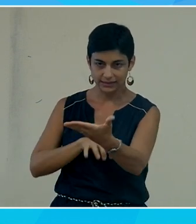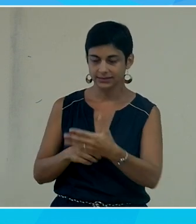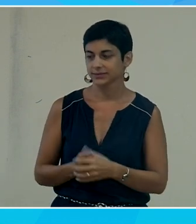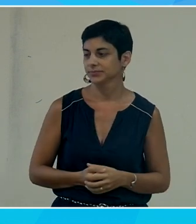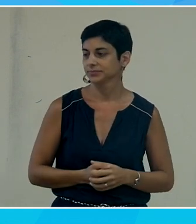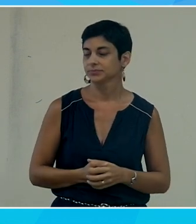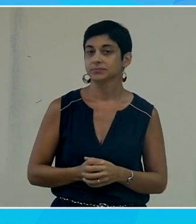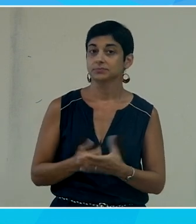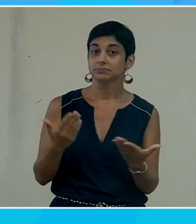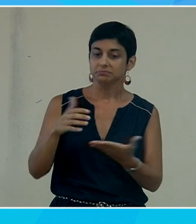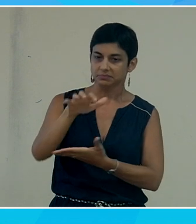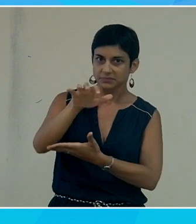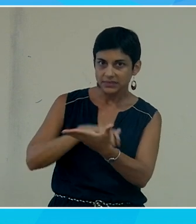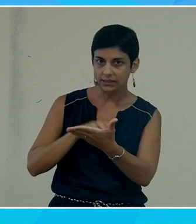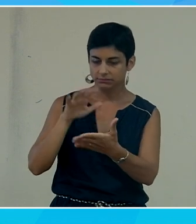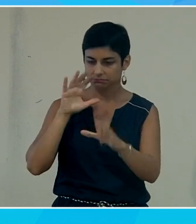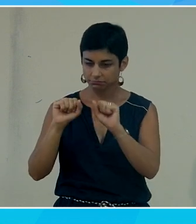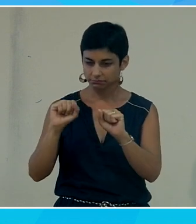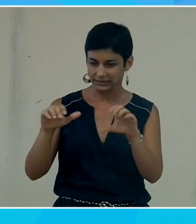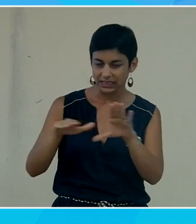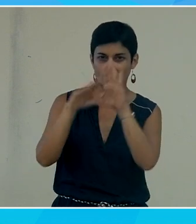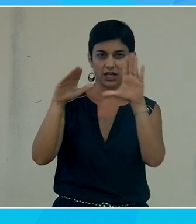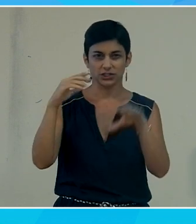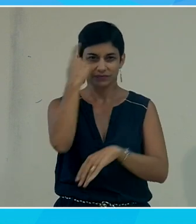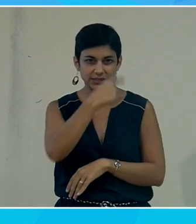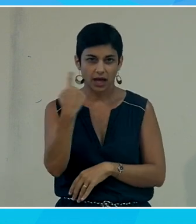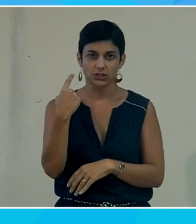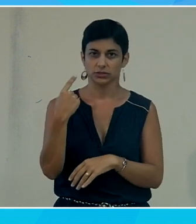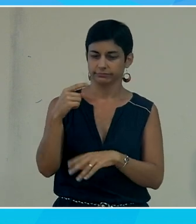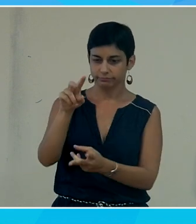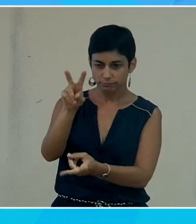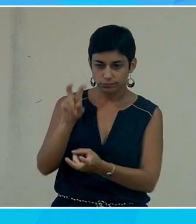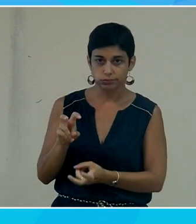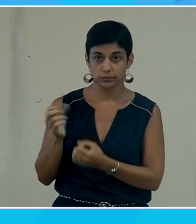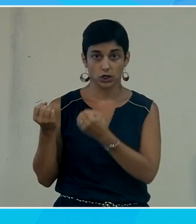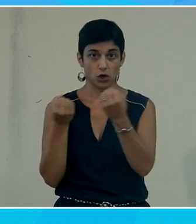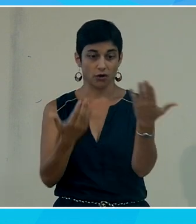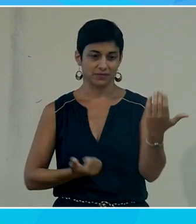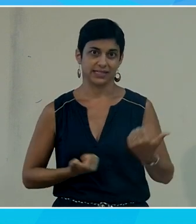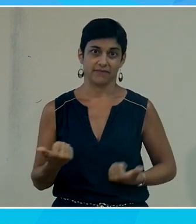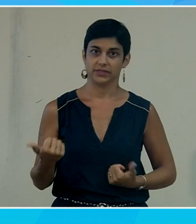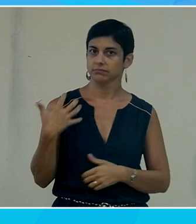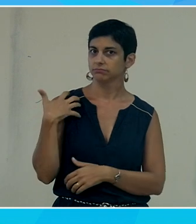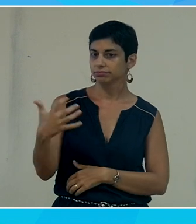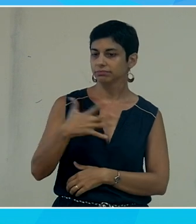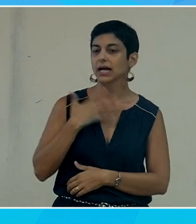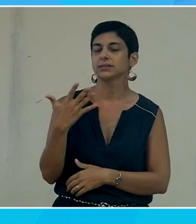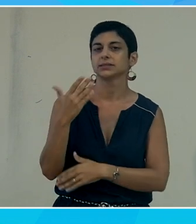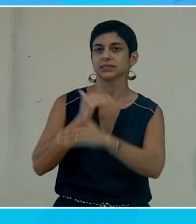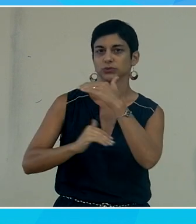va reconnaître des images va reconnaître des visages va reconnaître et on va pouvoir offrir des services très très puissants à travers ce type de dispositif